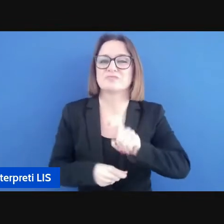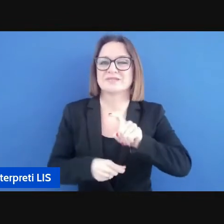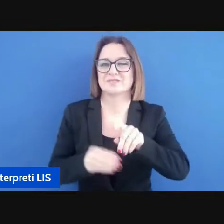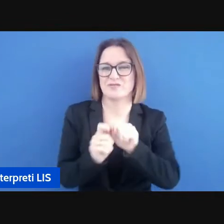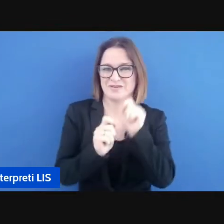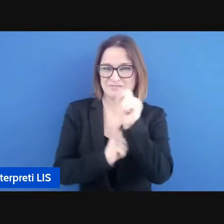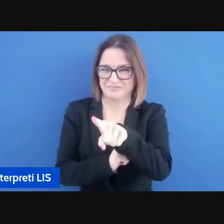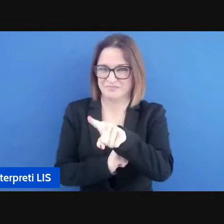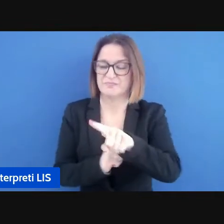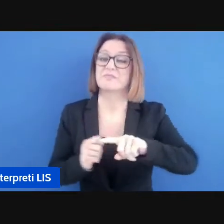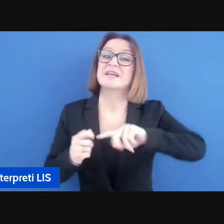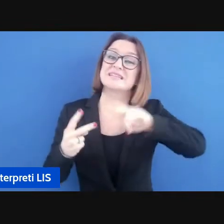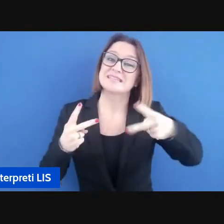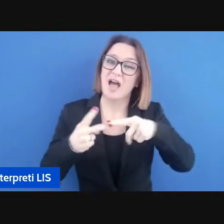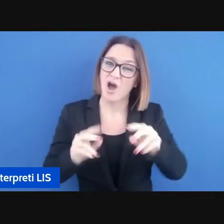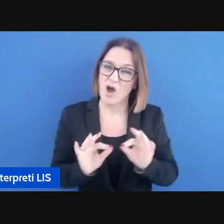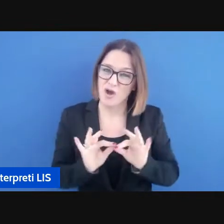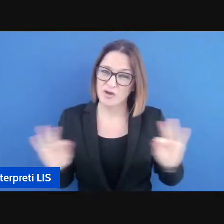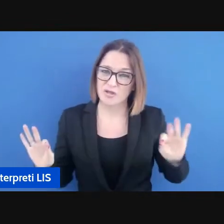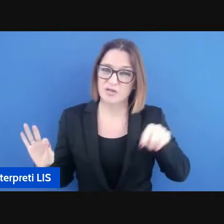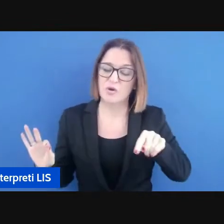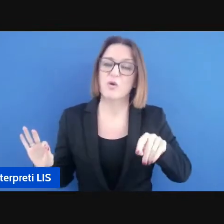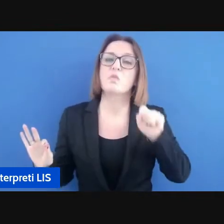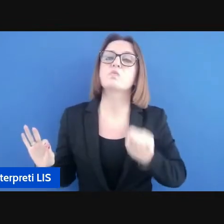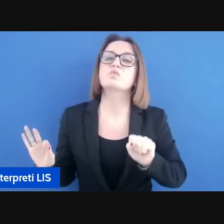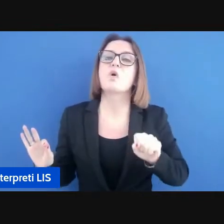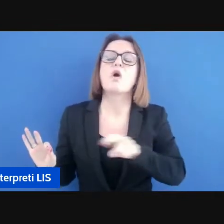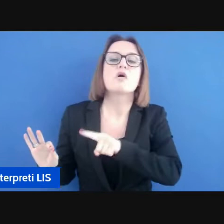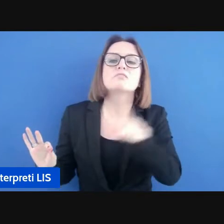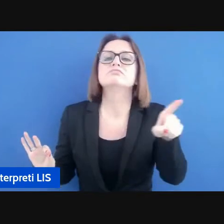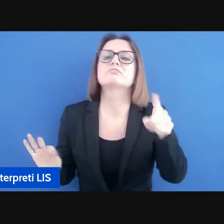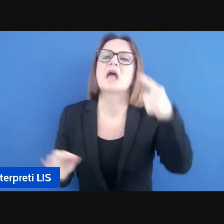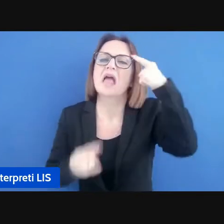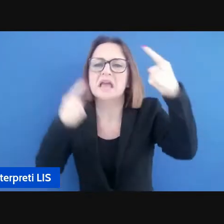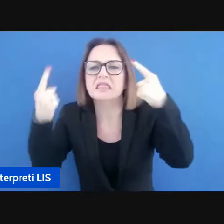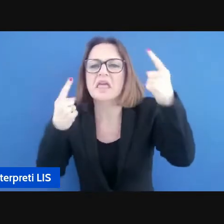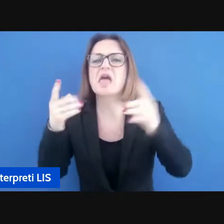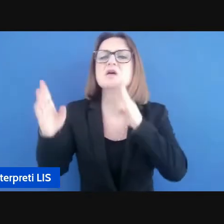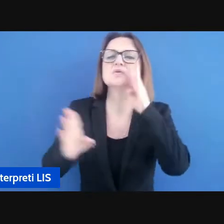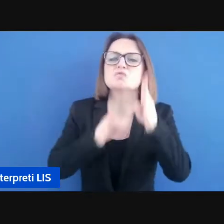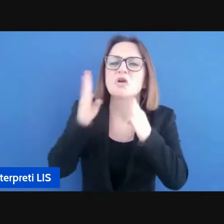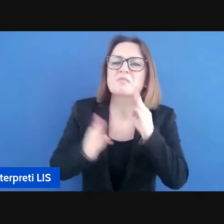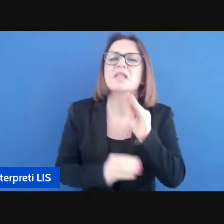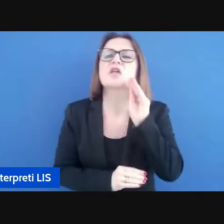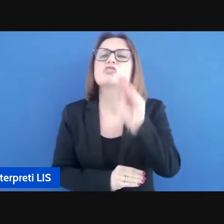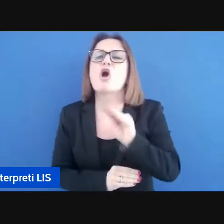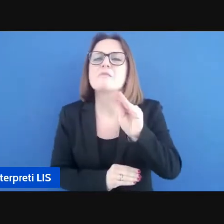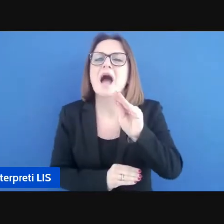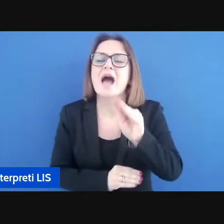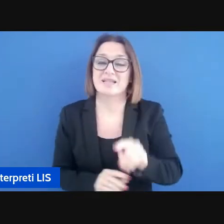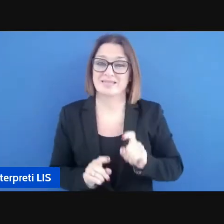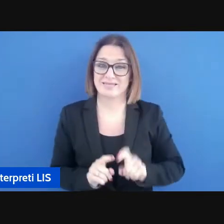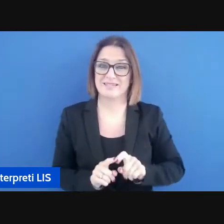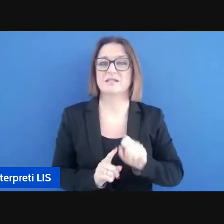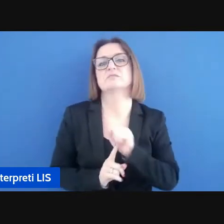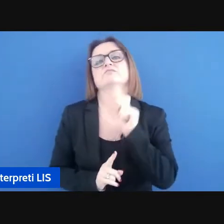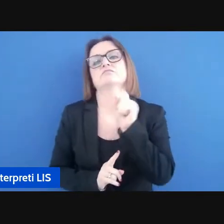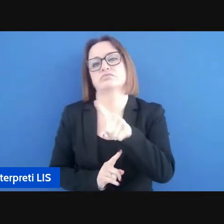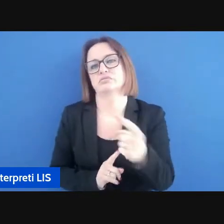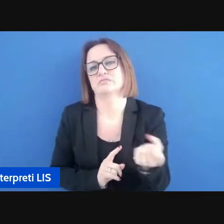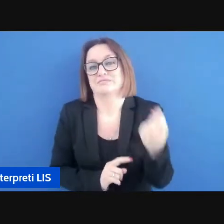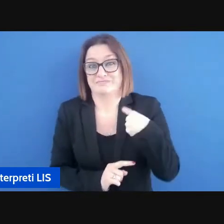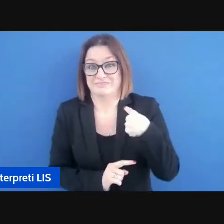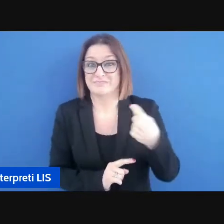e nell'altro potete proporre idee oppure suggerimenti a fare domande che accoglieremo per future